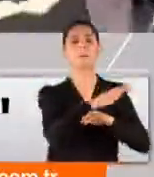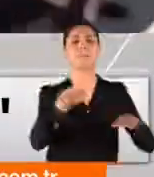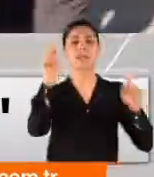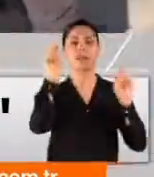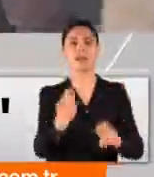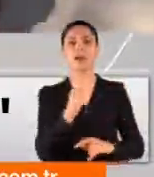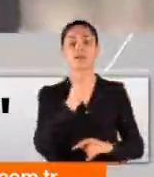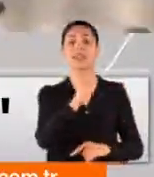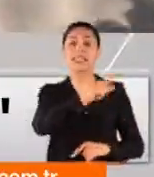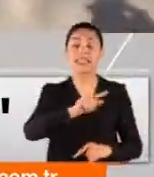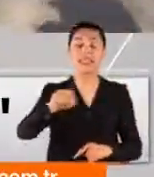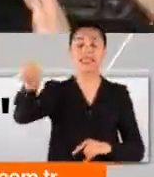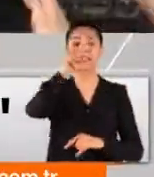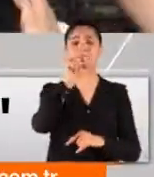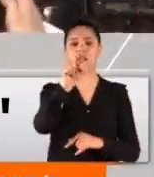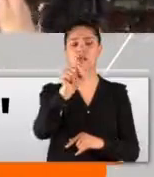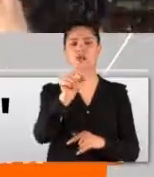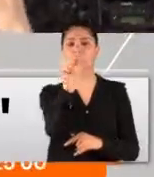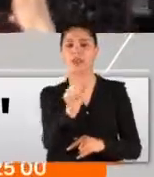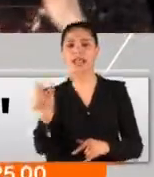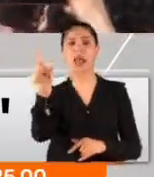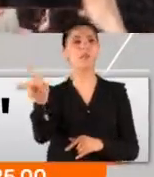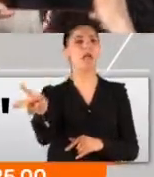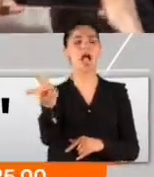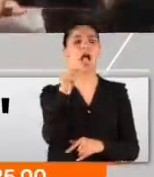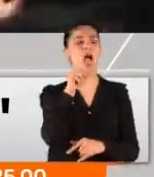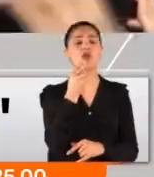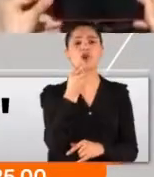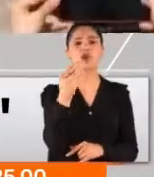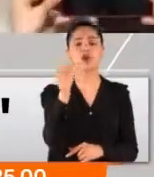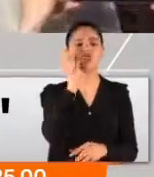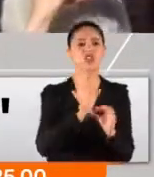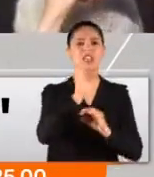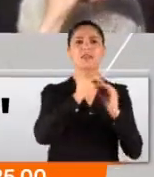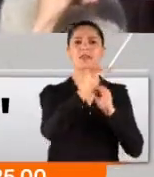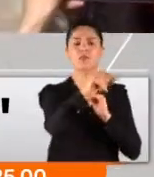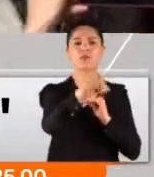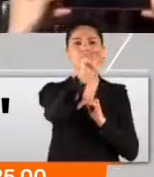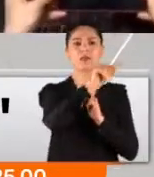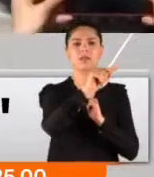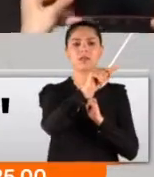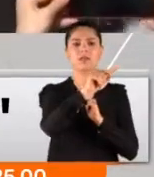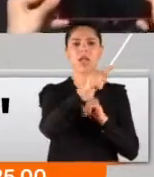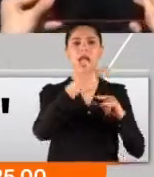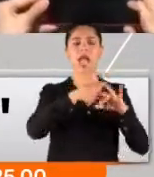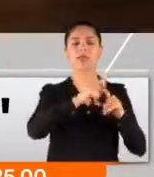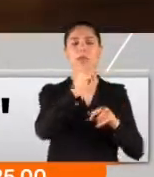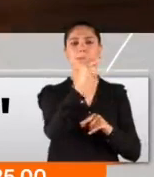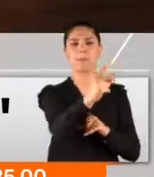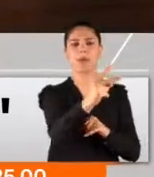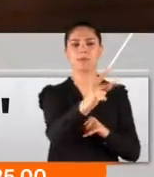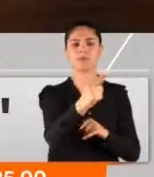Siz bu kavramları en son ağzına alacak kişilersiniz. Ey HDP!